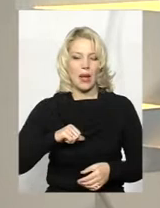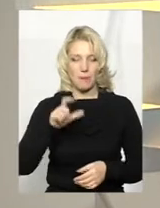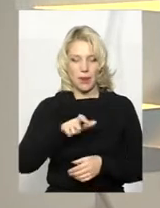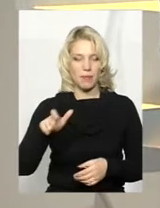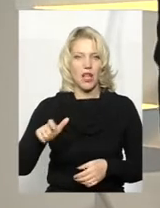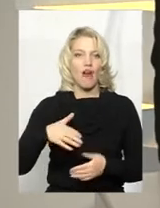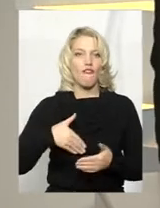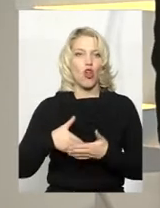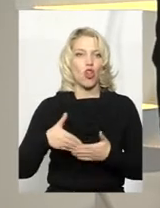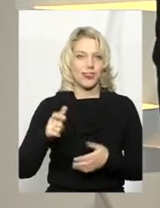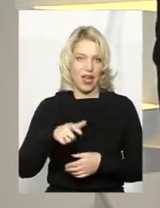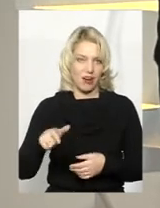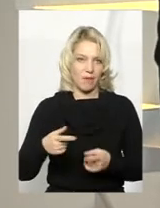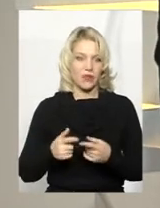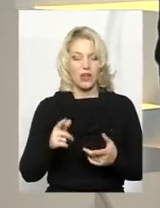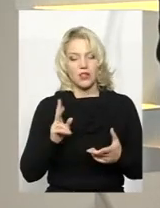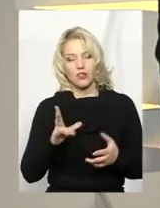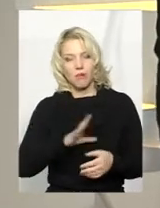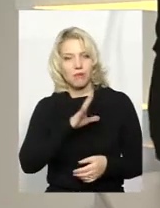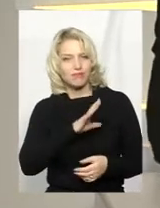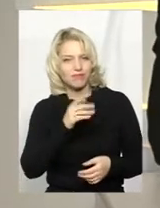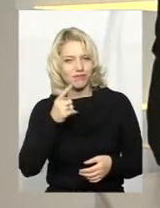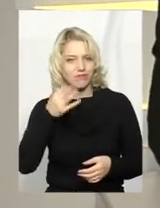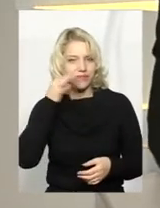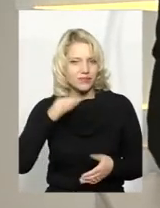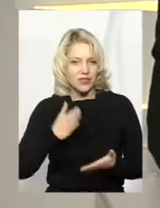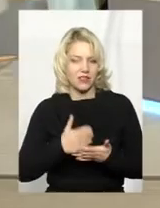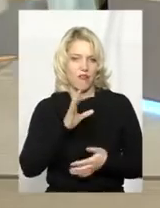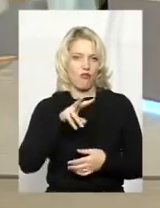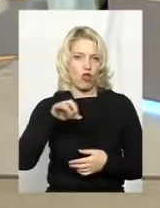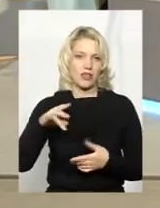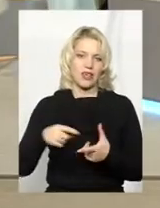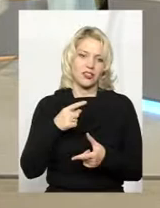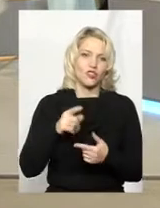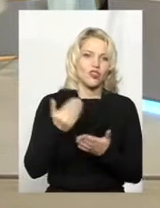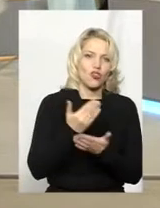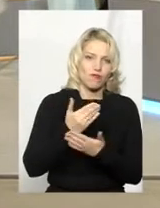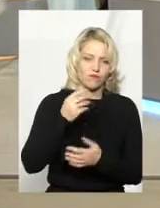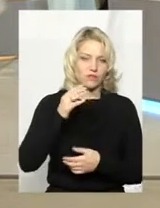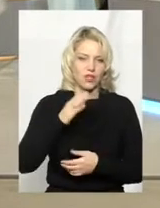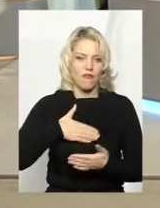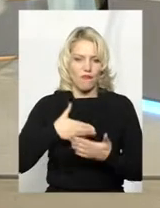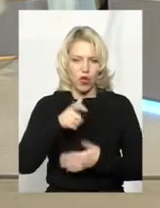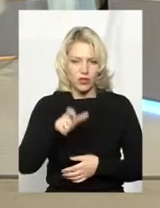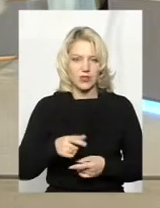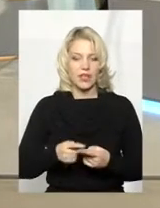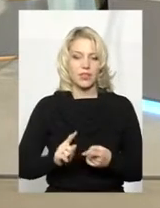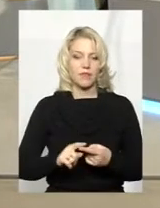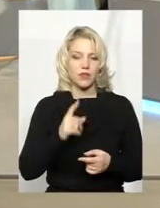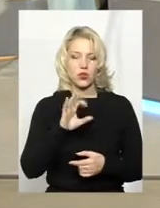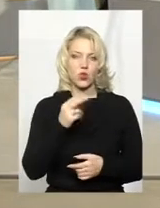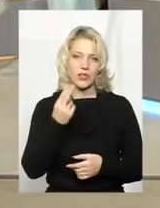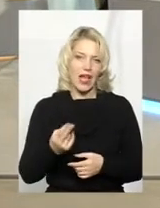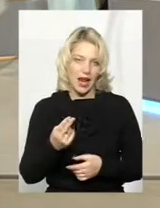початківець, чи то вже такий уваглий волонтер, чим вона допоможе? Ну, перше і найбільше – це соціальні контакти.